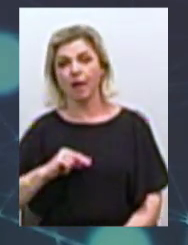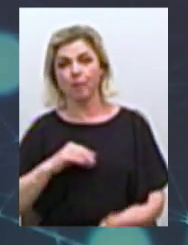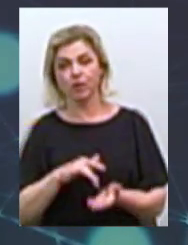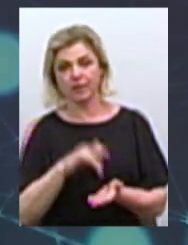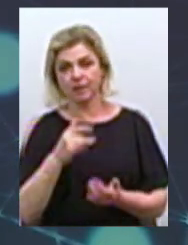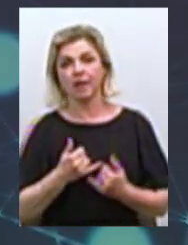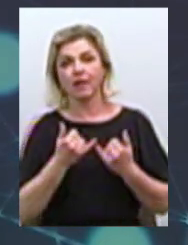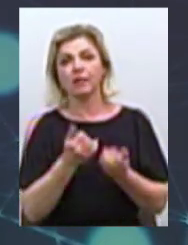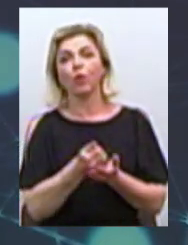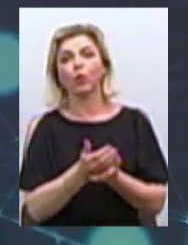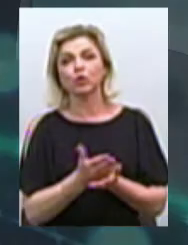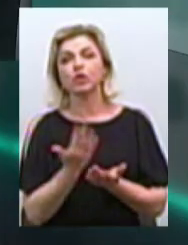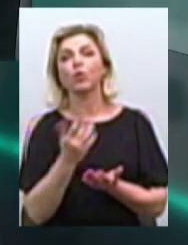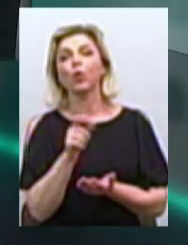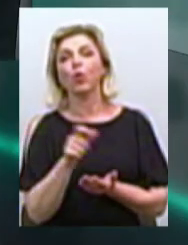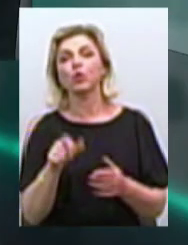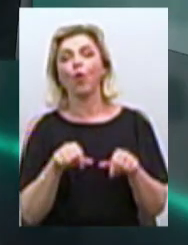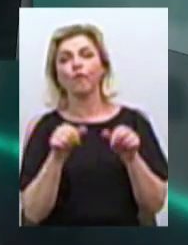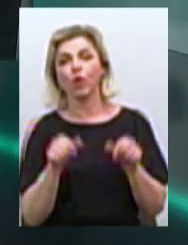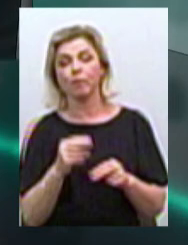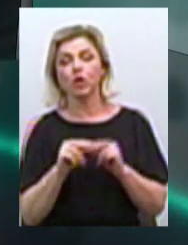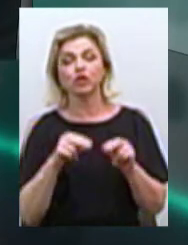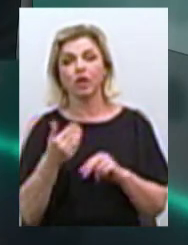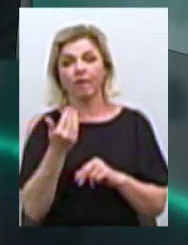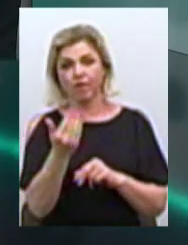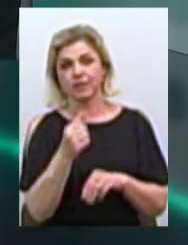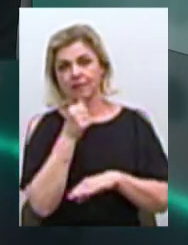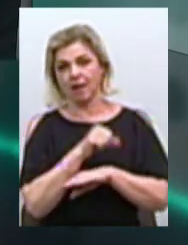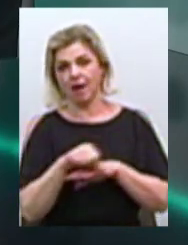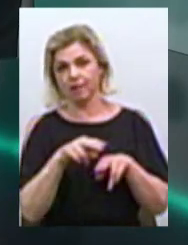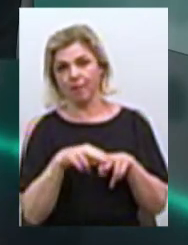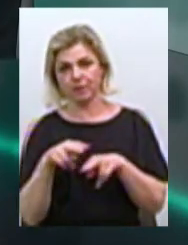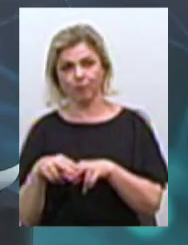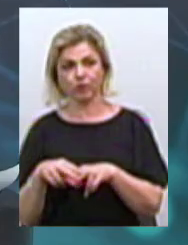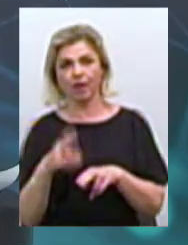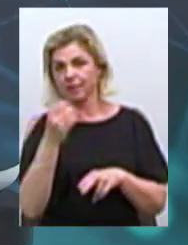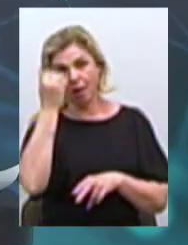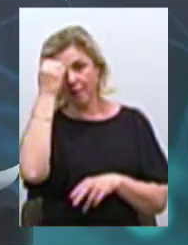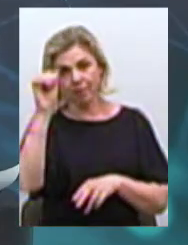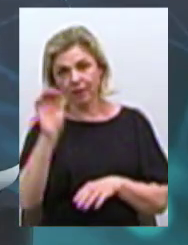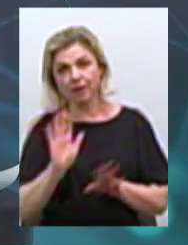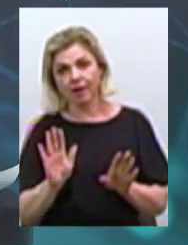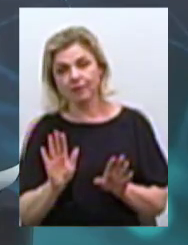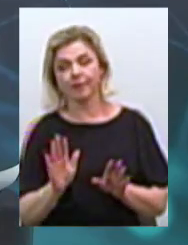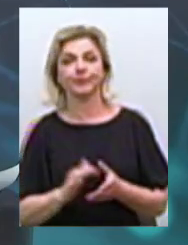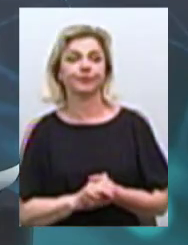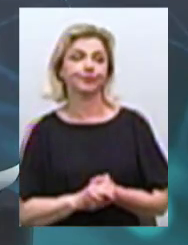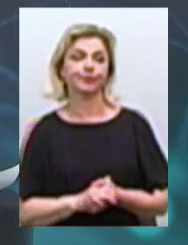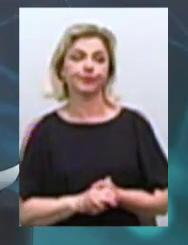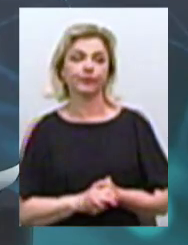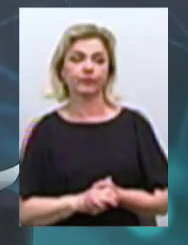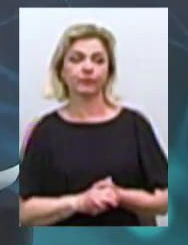адмінпослуг, скільки людей оформила через вас закордонні паспорти, Оксана? Не пам'ятаєте? Ну, наразі